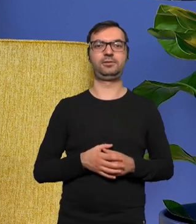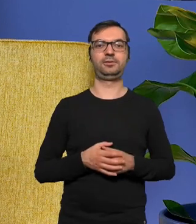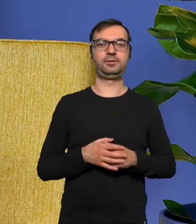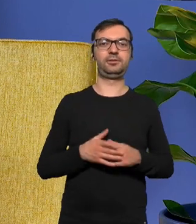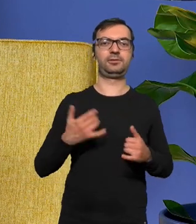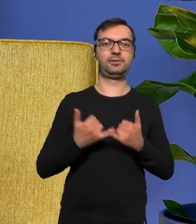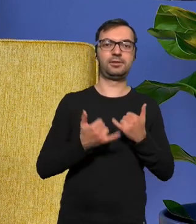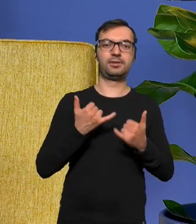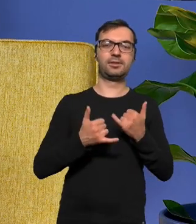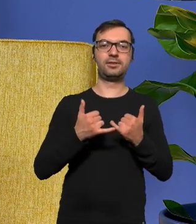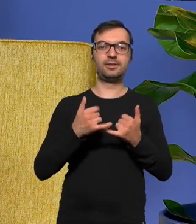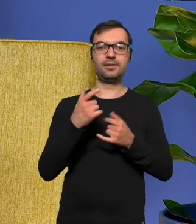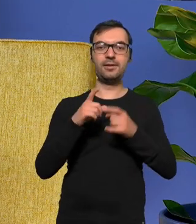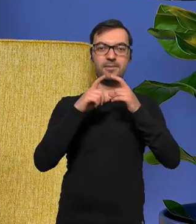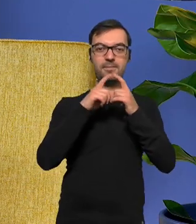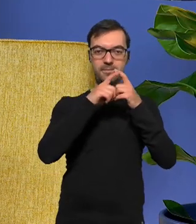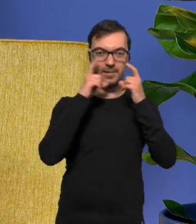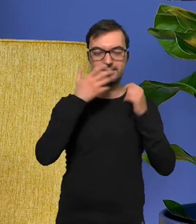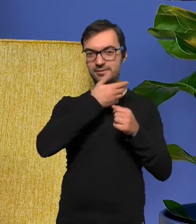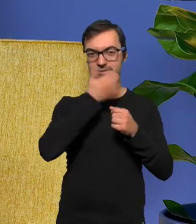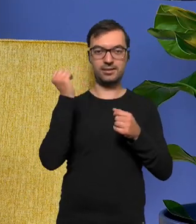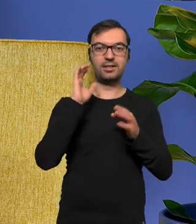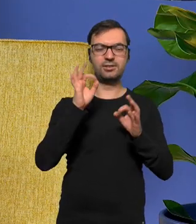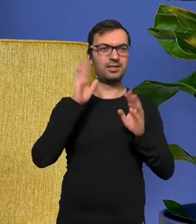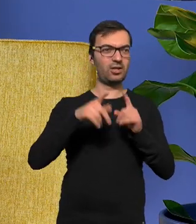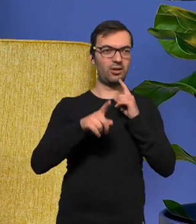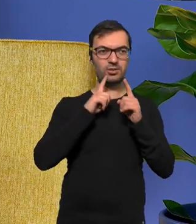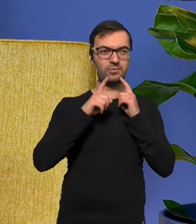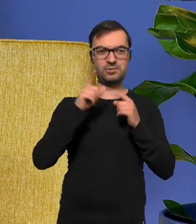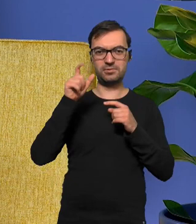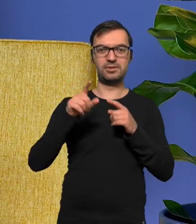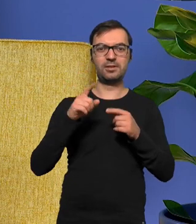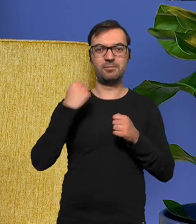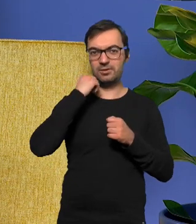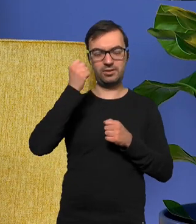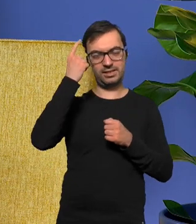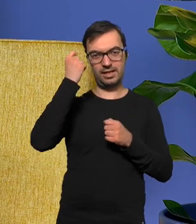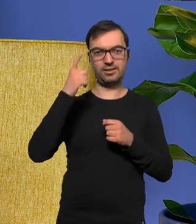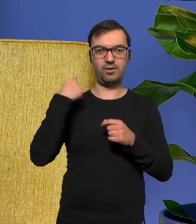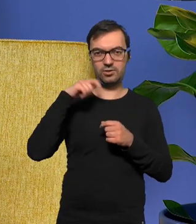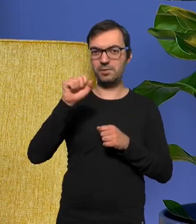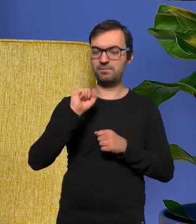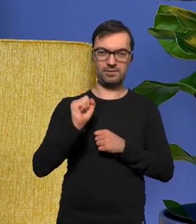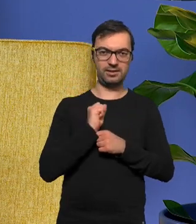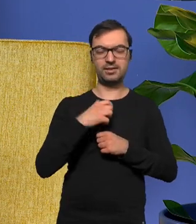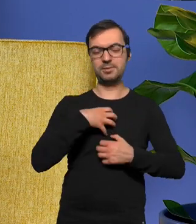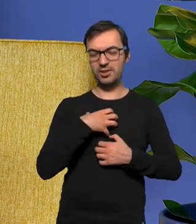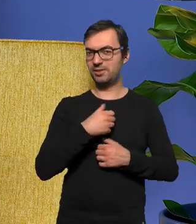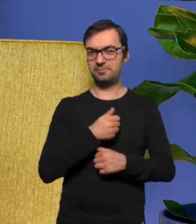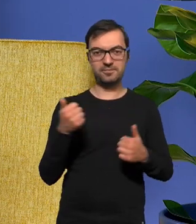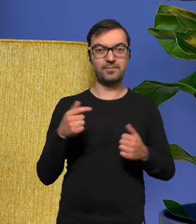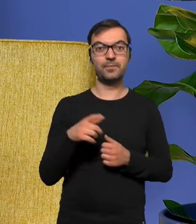jeżeli byśmy ściągnęli te maseczki i gdybym stanął dzisiaj nawet rozmawiałem z pewną osobą i szalenie inteligentną i fajną dowcipną